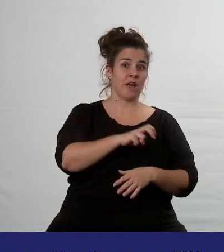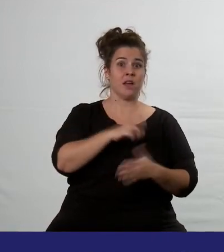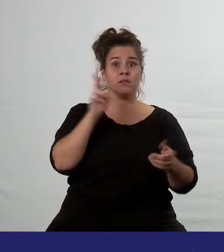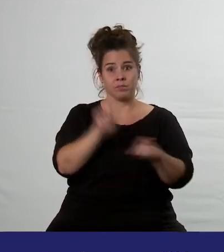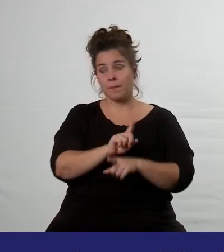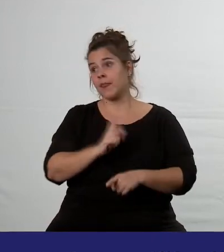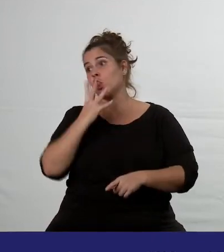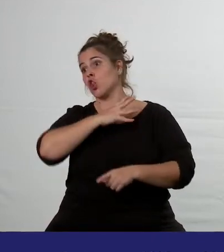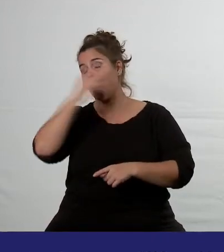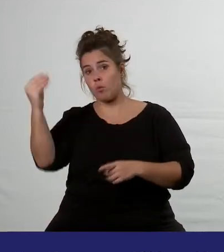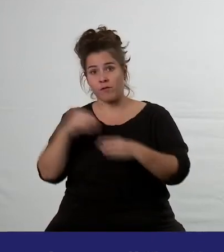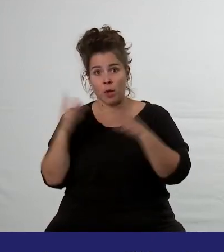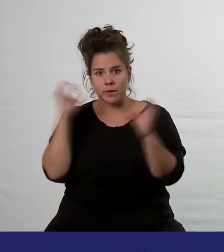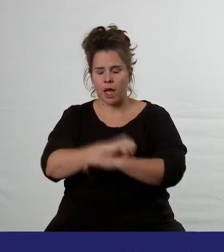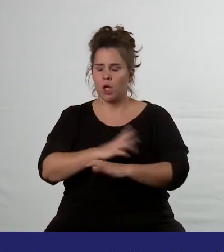domů, co vám budu povídat.